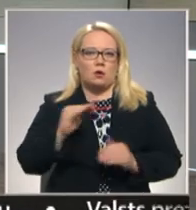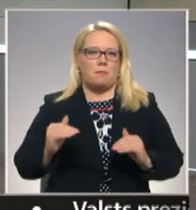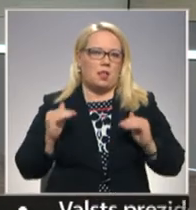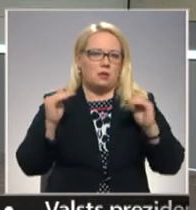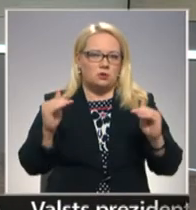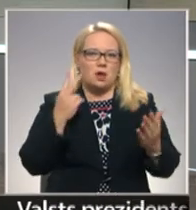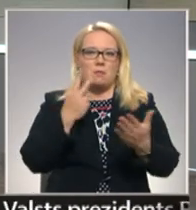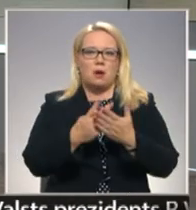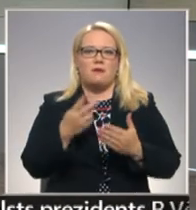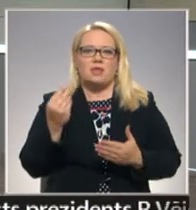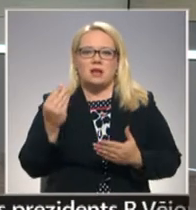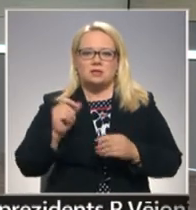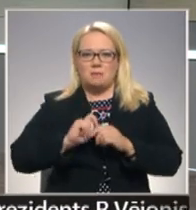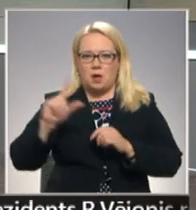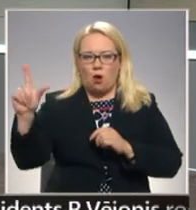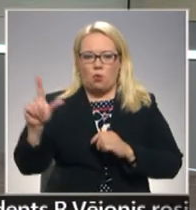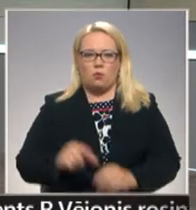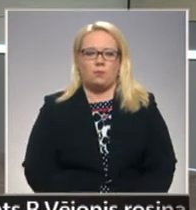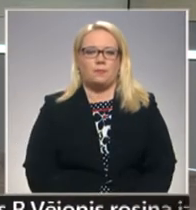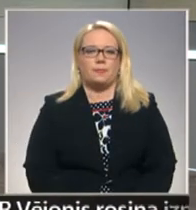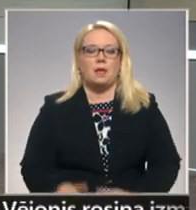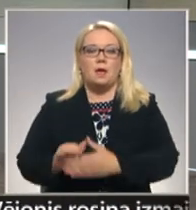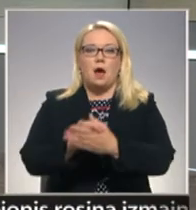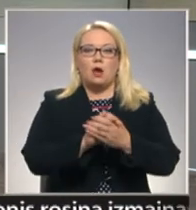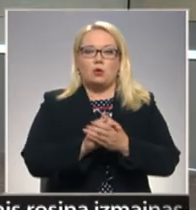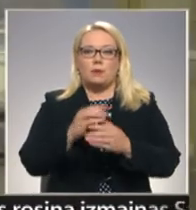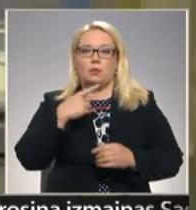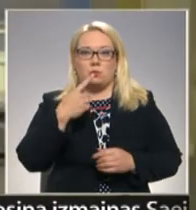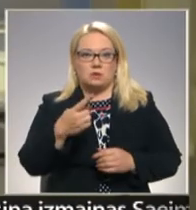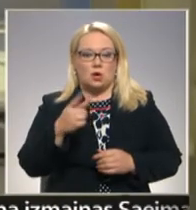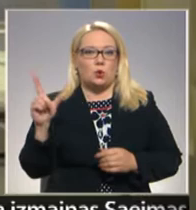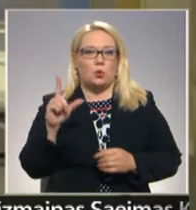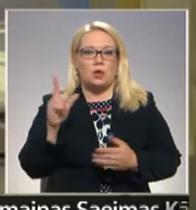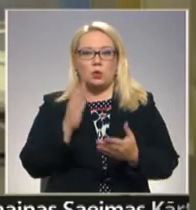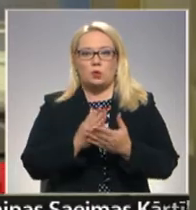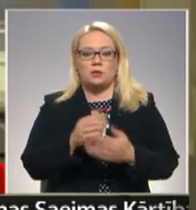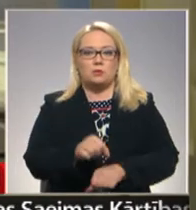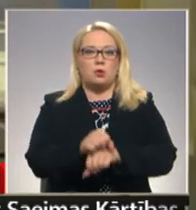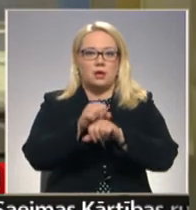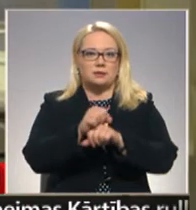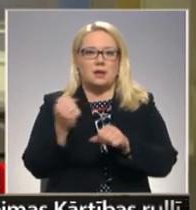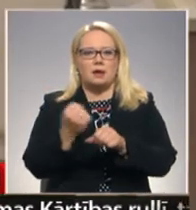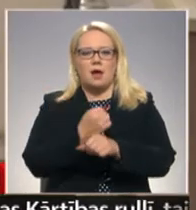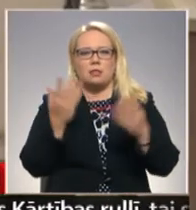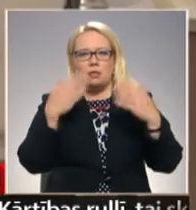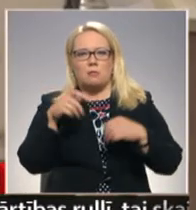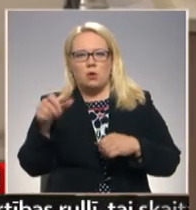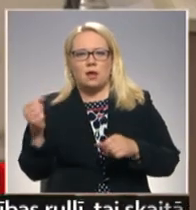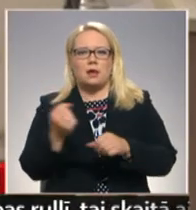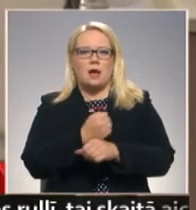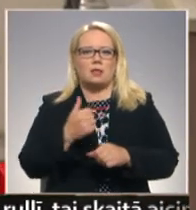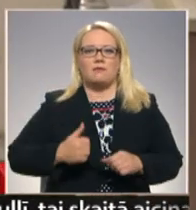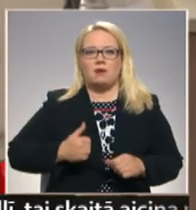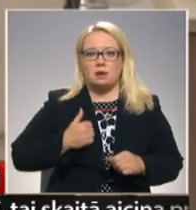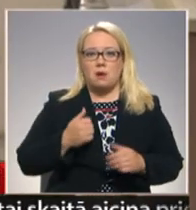palielināšanai paredzēto finansējumu pieaugumu. Arotbiedrība norāda jūlijā notikusīja protestākcija gan politiķiem, gan darba